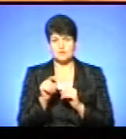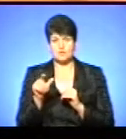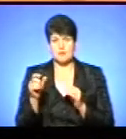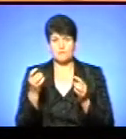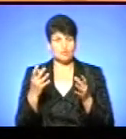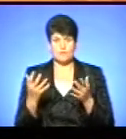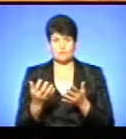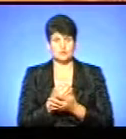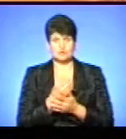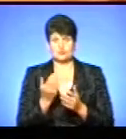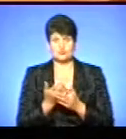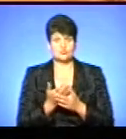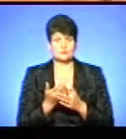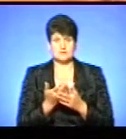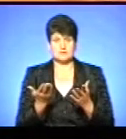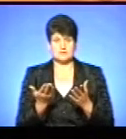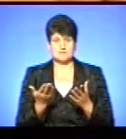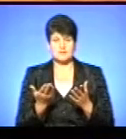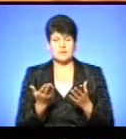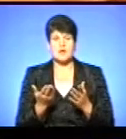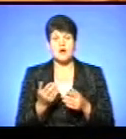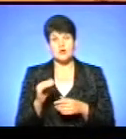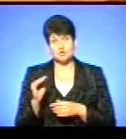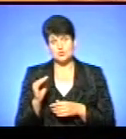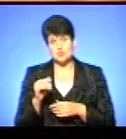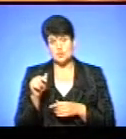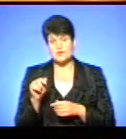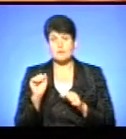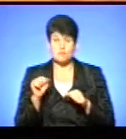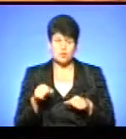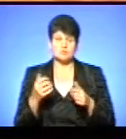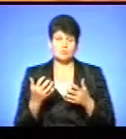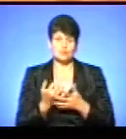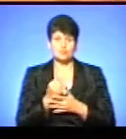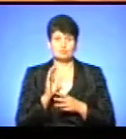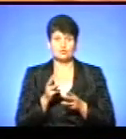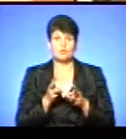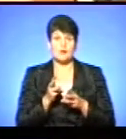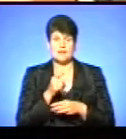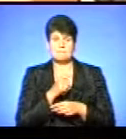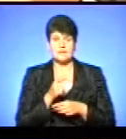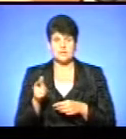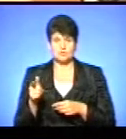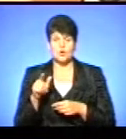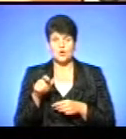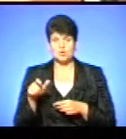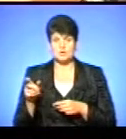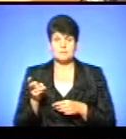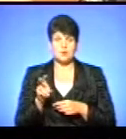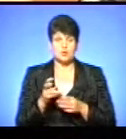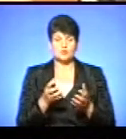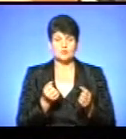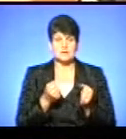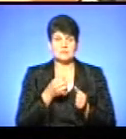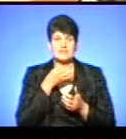субсидія не вийшла із-за перевищення доходу. Але з жовтня вона може вийти, бо буде опалювальний період. Люди приходять отримати